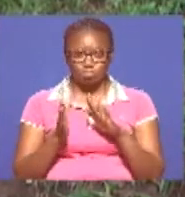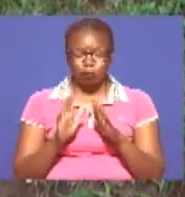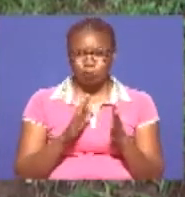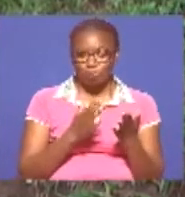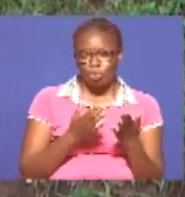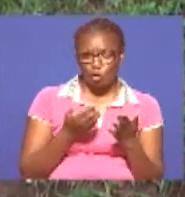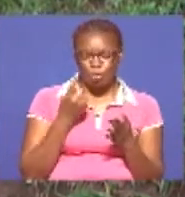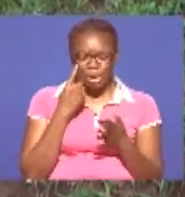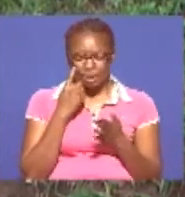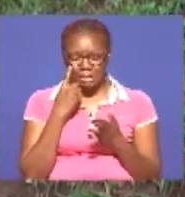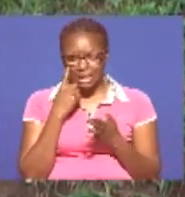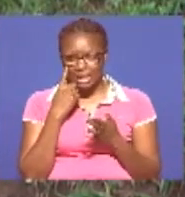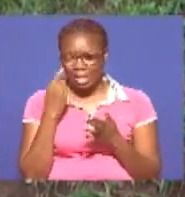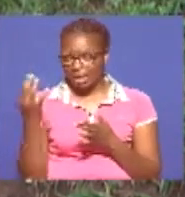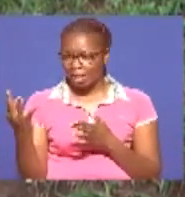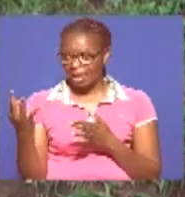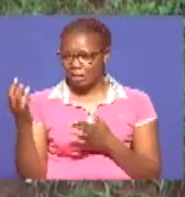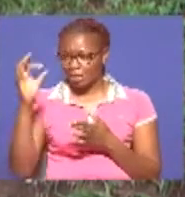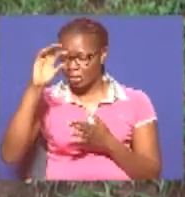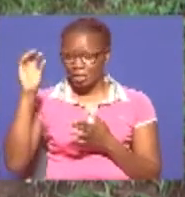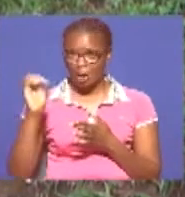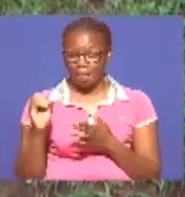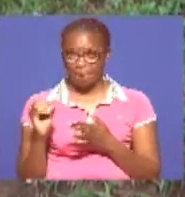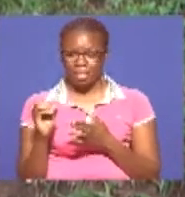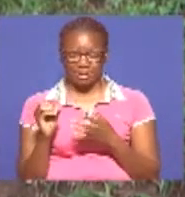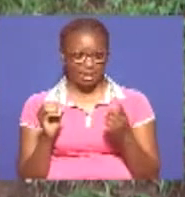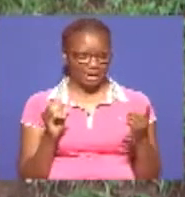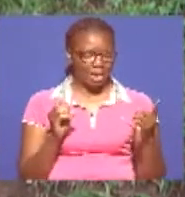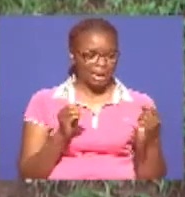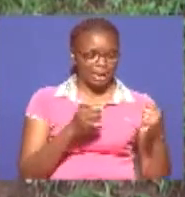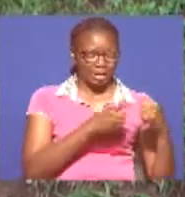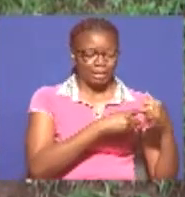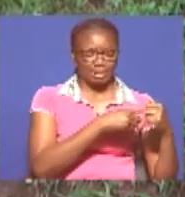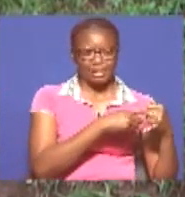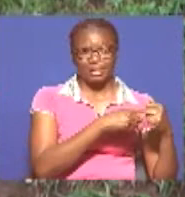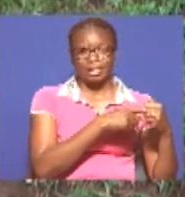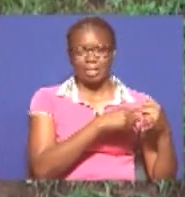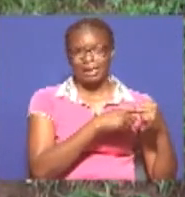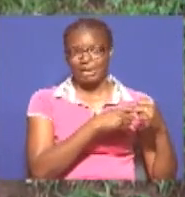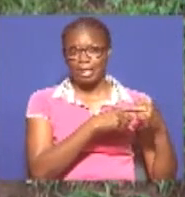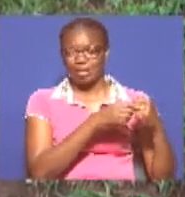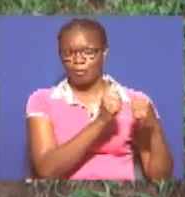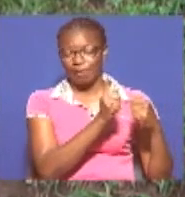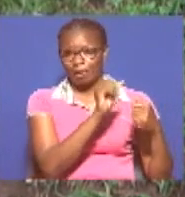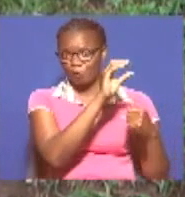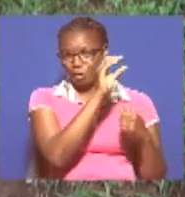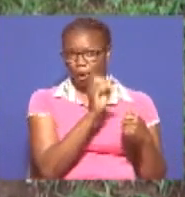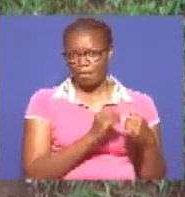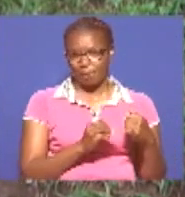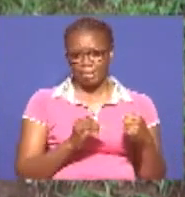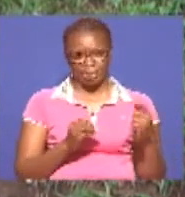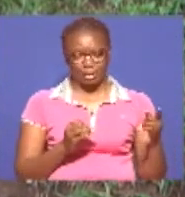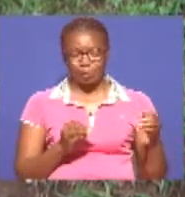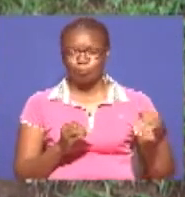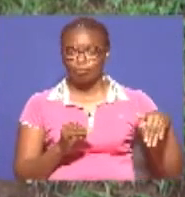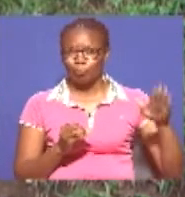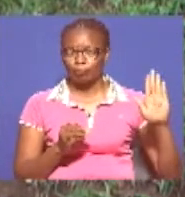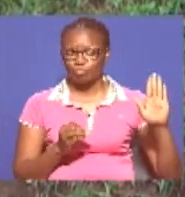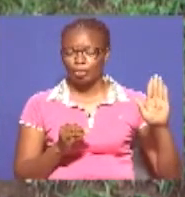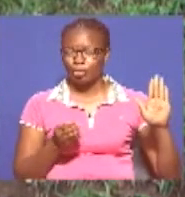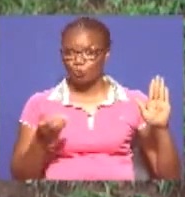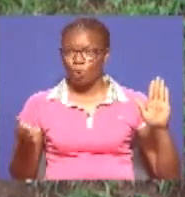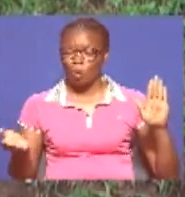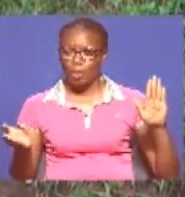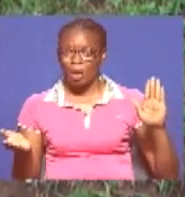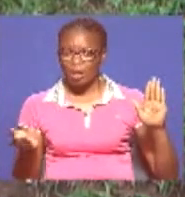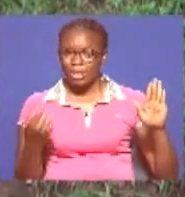Kwa zumbu sasa hiki, 3%, naona umepata very little protein content Na iyo